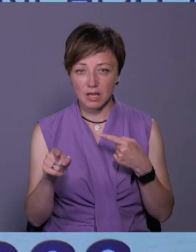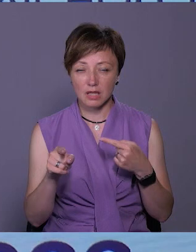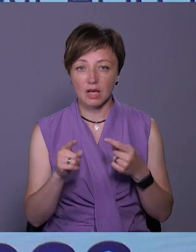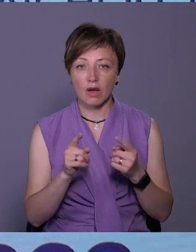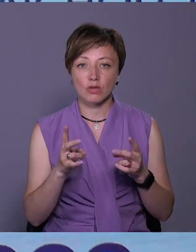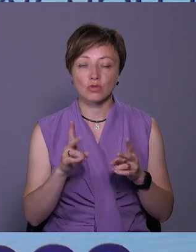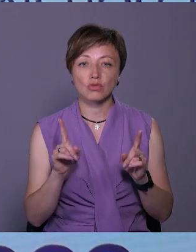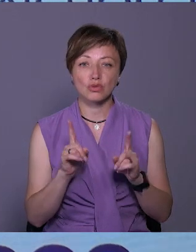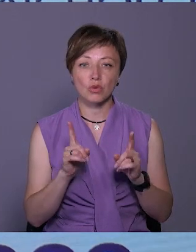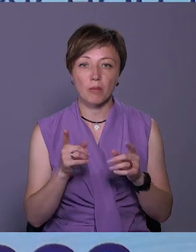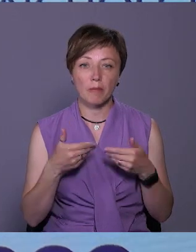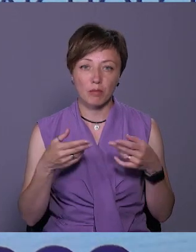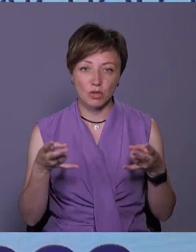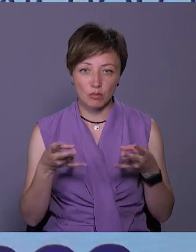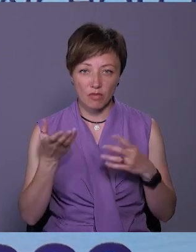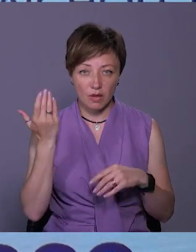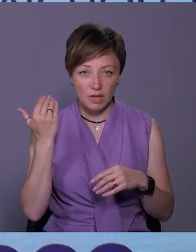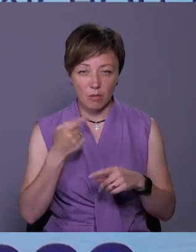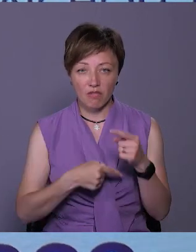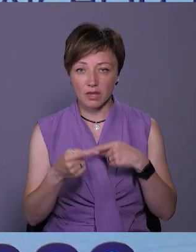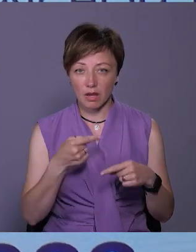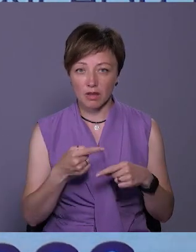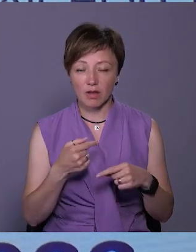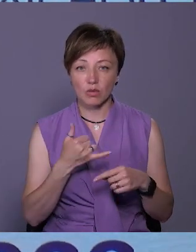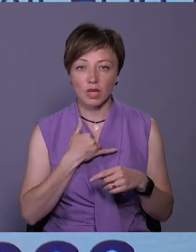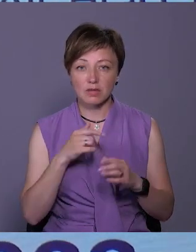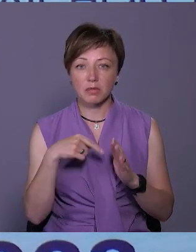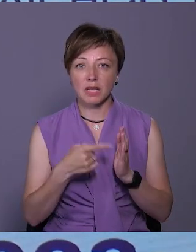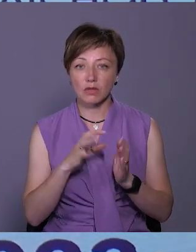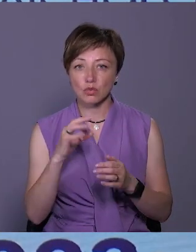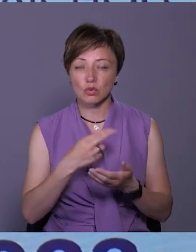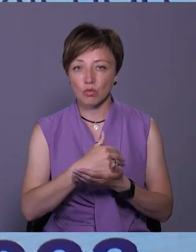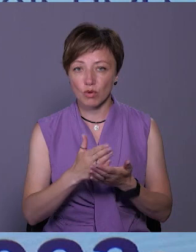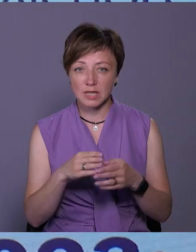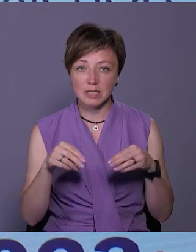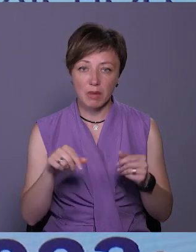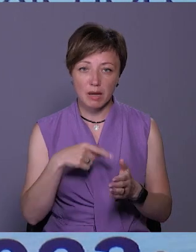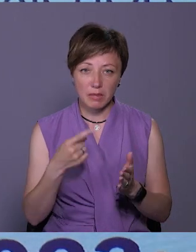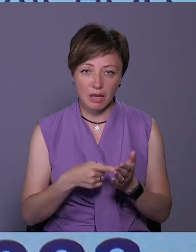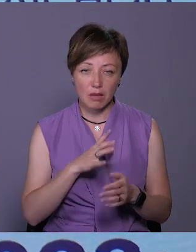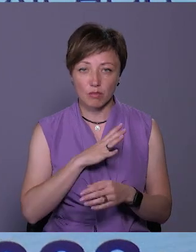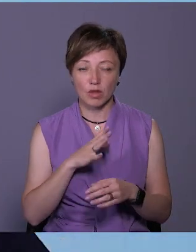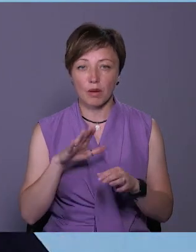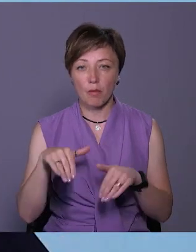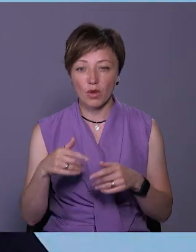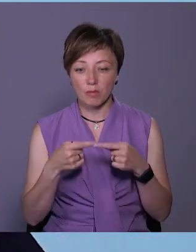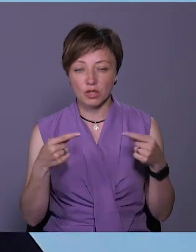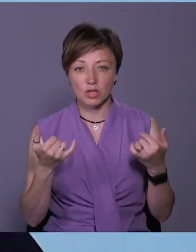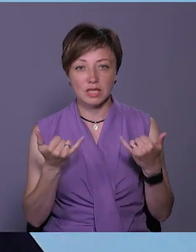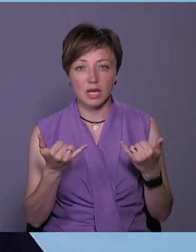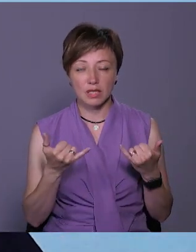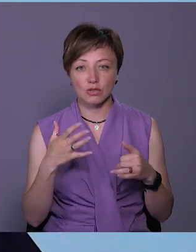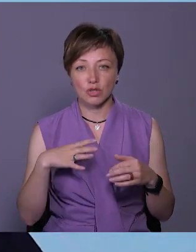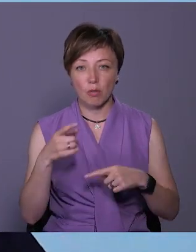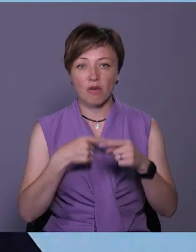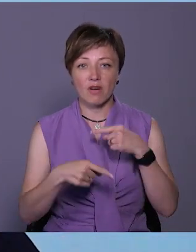того, що потребували ми свого часу, бо коли ми поверталися, для нас головне питання були соціальні послуги, це земельне питання, і потім вже це інше. Ми зараз очікуємо